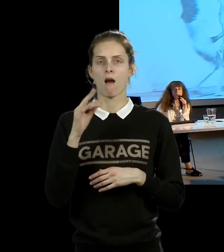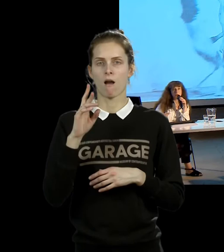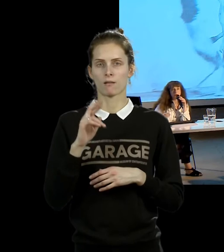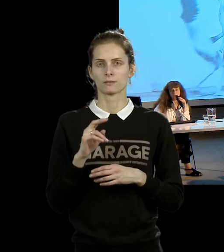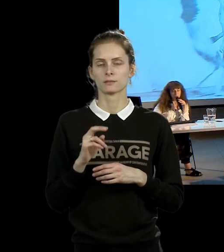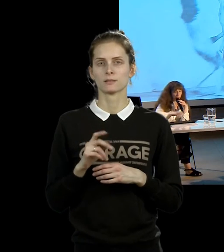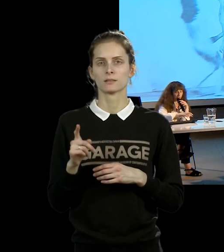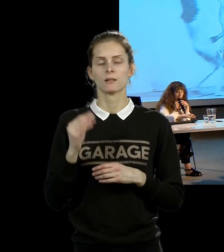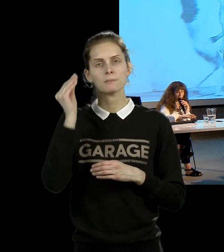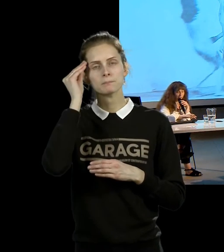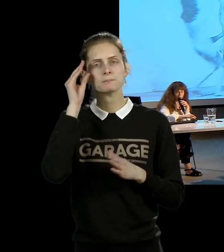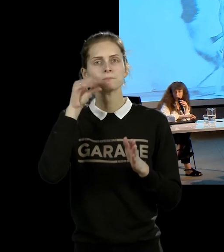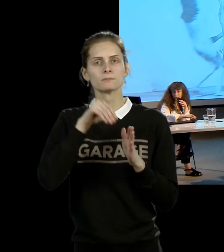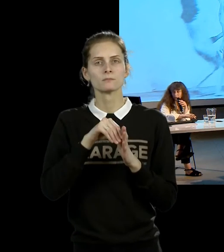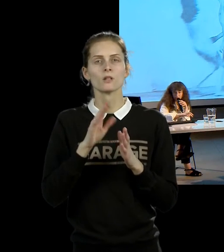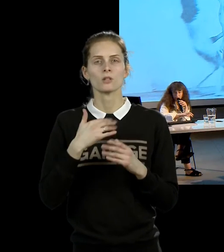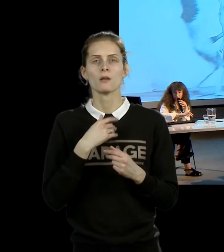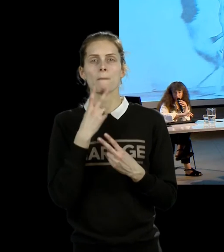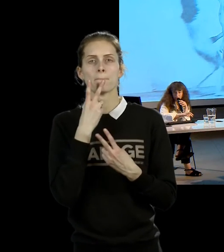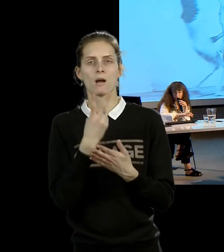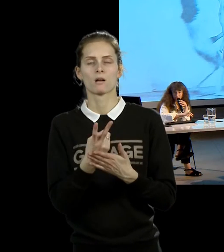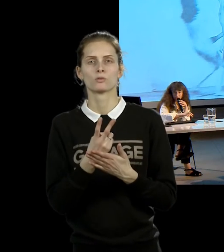заключалась в том, что они, ну, что я вам покажу видео.